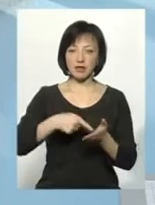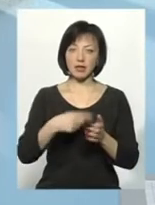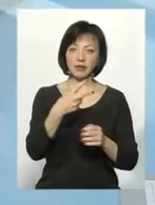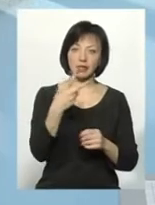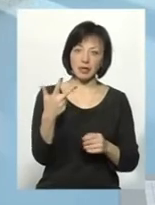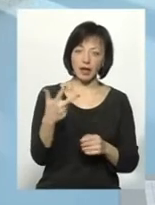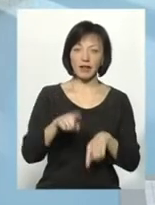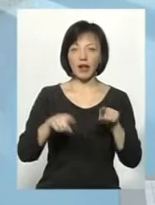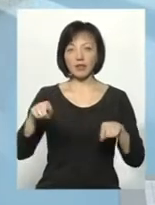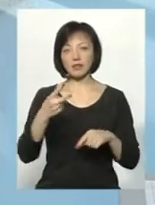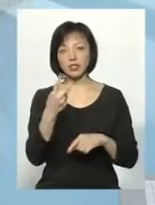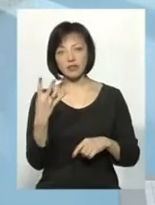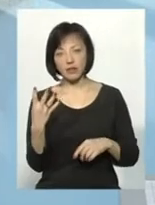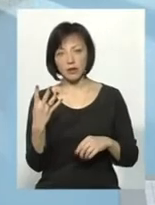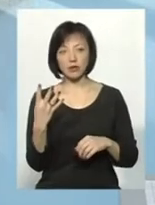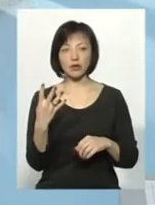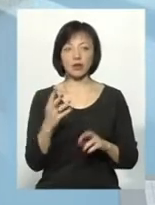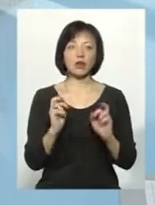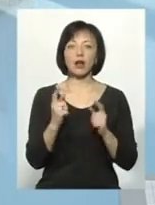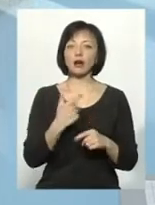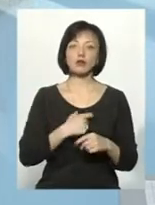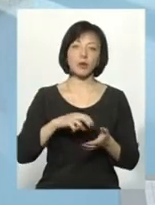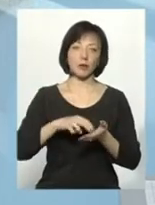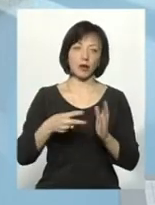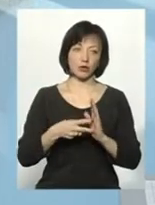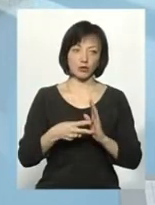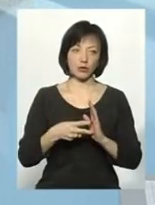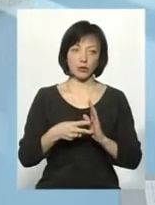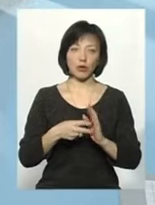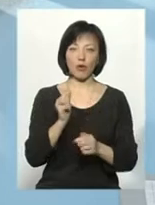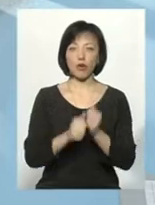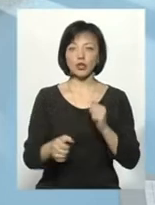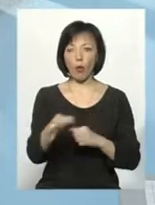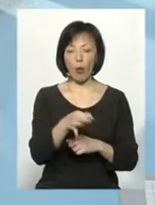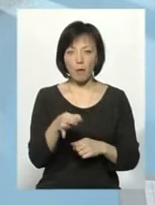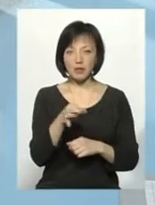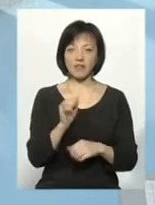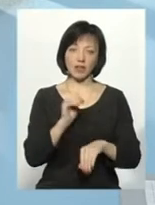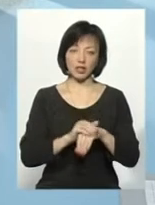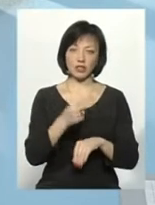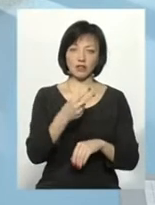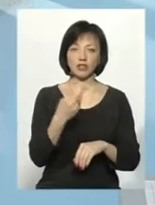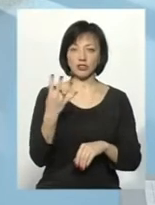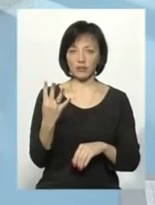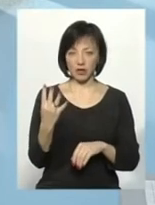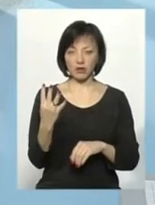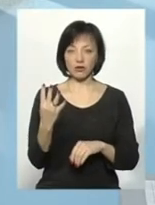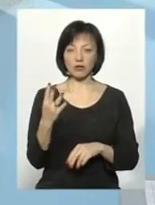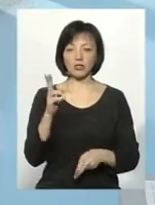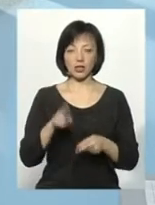23-го, десь тільки 24-го, як собі планує кожна область. Але фактично 24-го